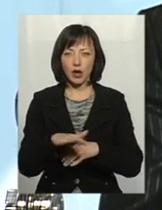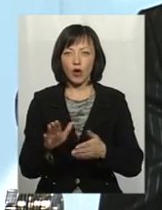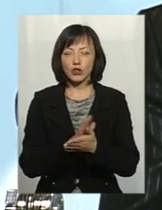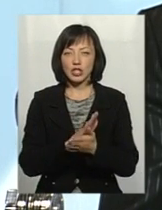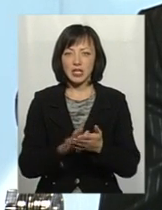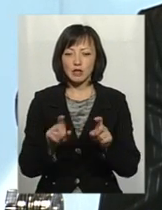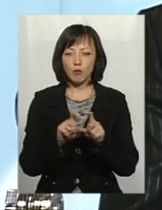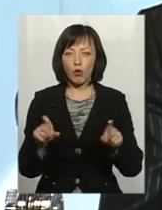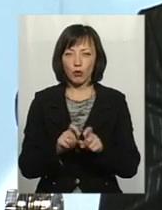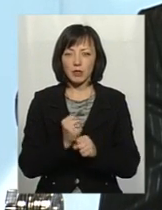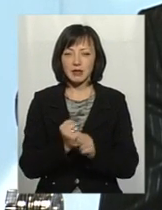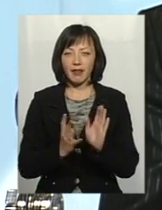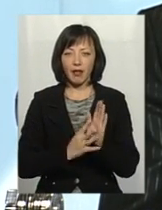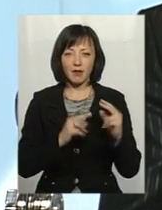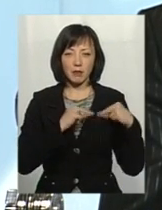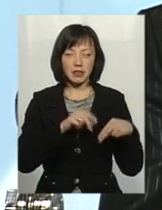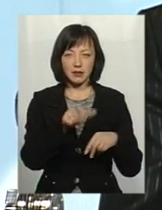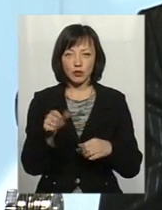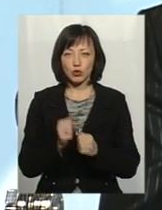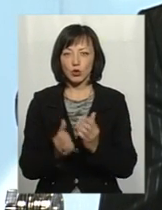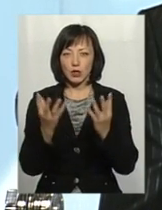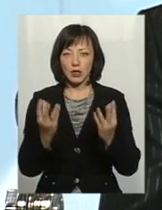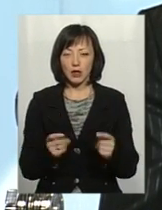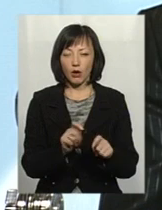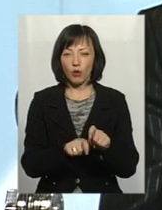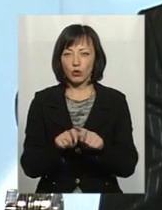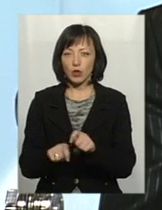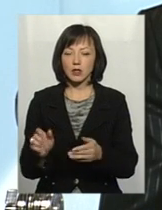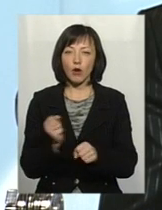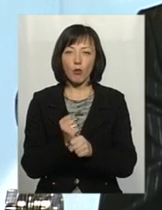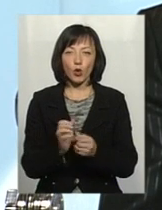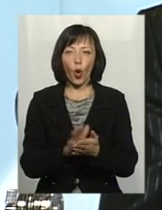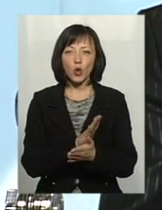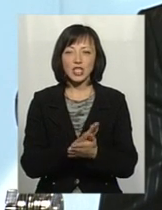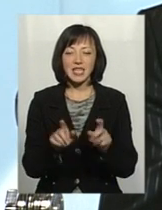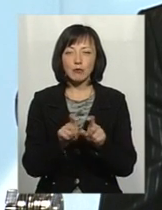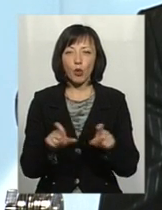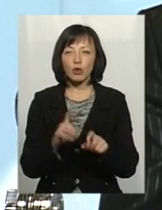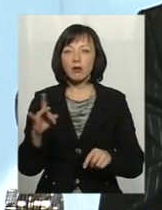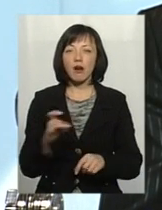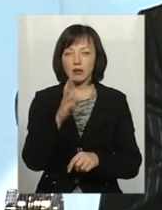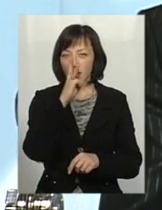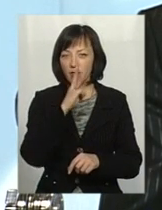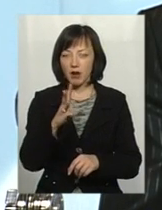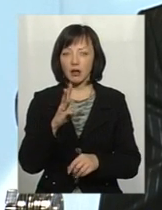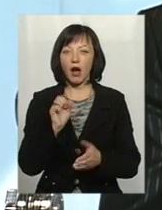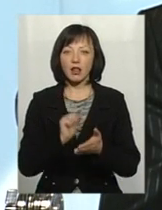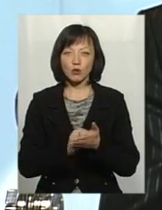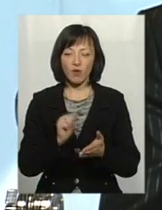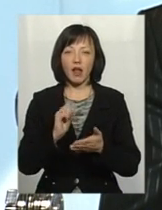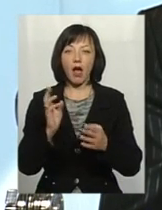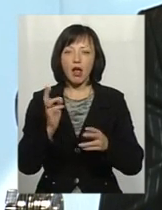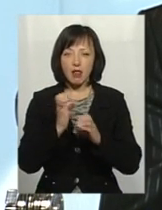працює на сьогоднішній день 9 працівників. Щоденно проводиться контроль за роботою очисних споруд. Один раз на квартал атестованої лабораторії